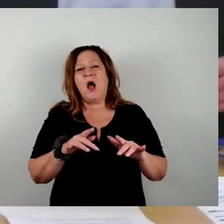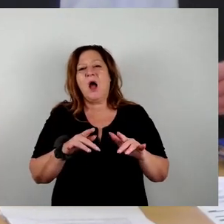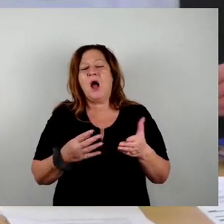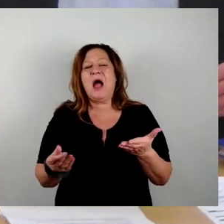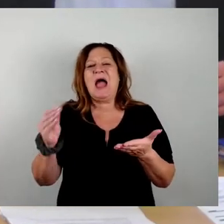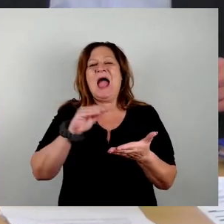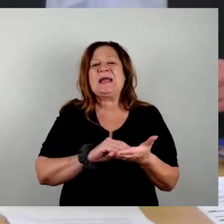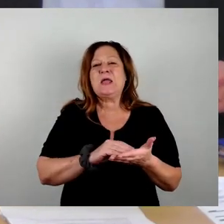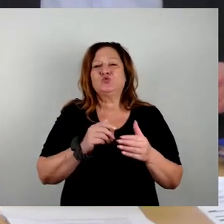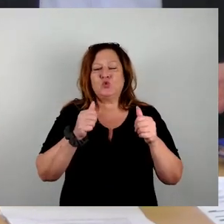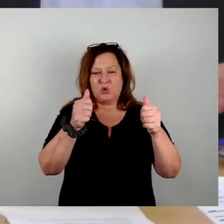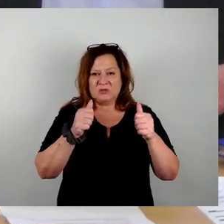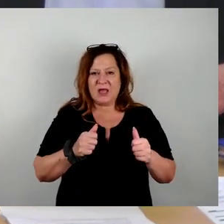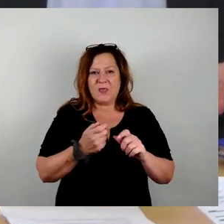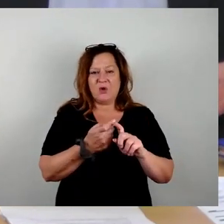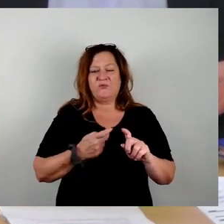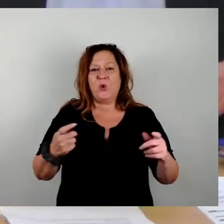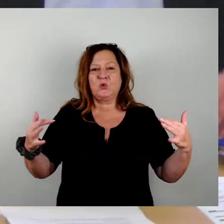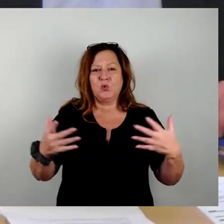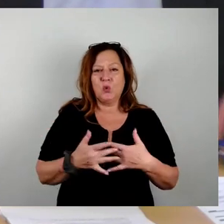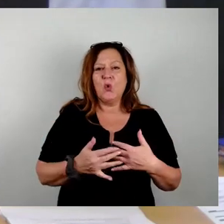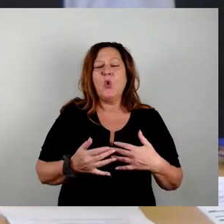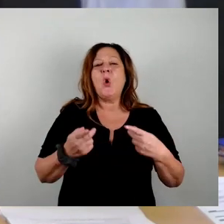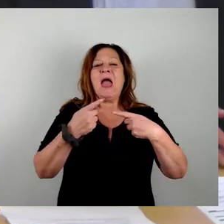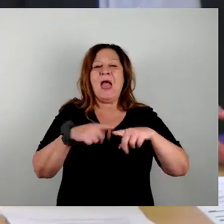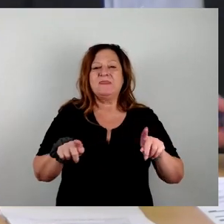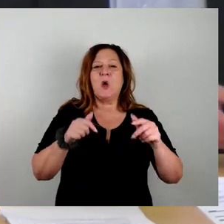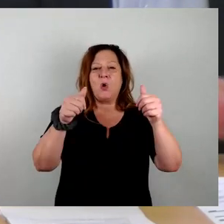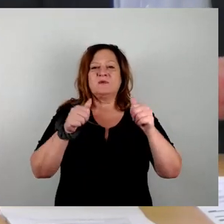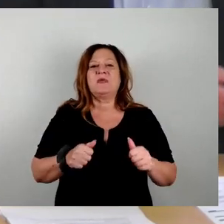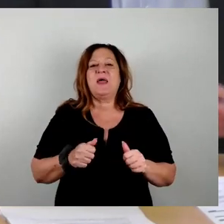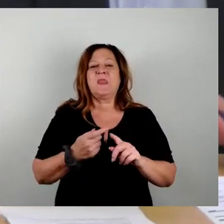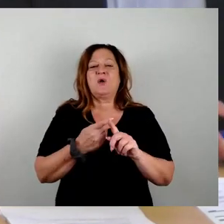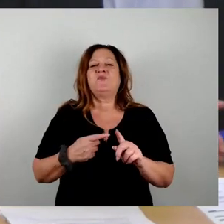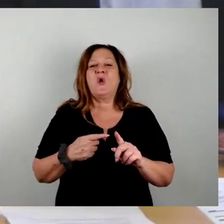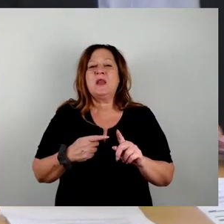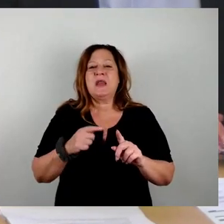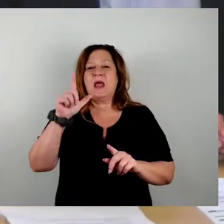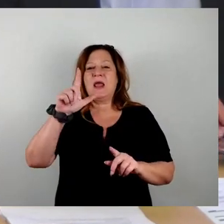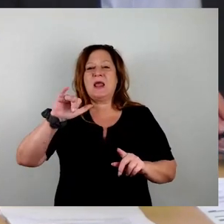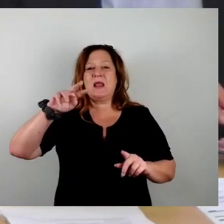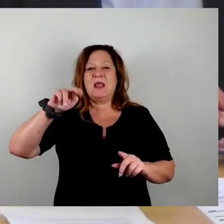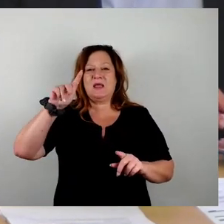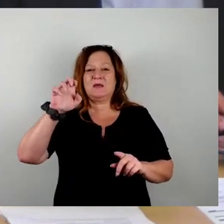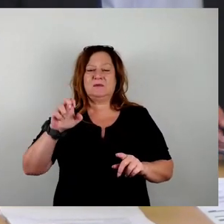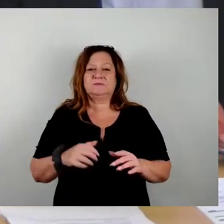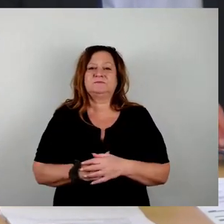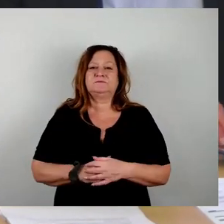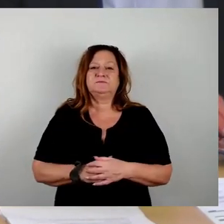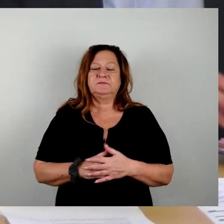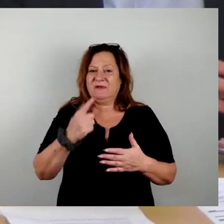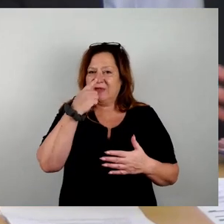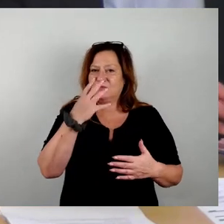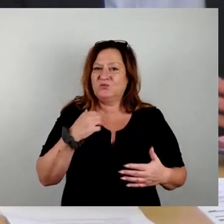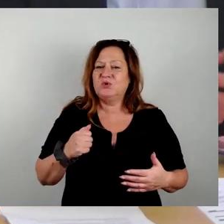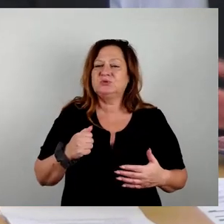von Grün und Änderungsantrag Linke. Die könnte zunächst eingebracht werden, wenn es gewünscht ist oder in der Fraktionsrunde